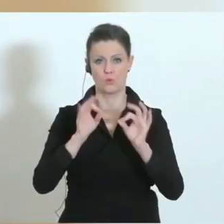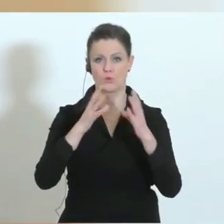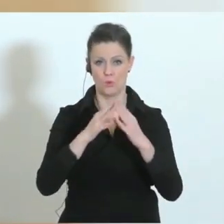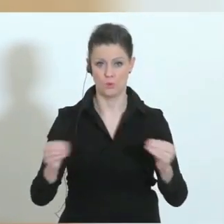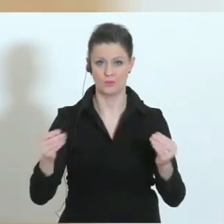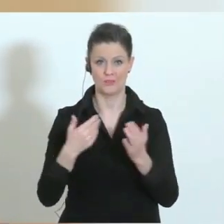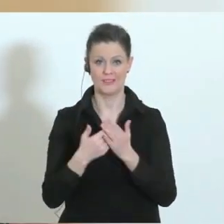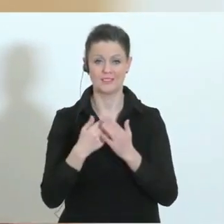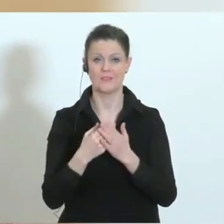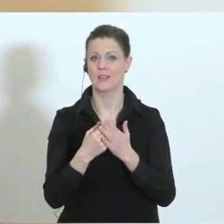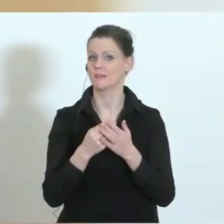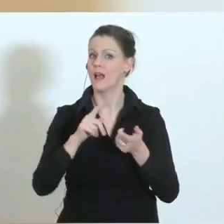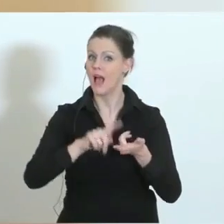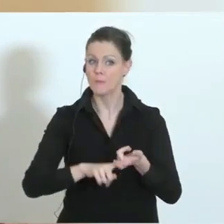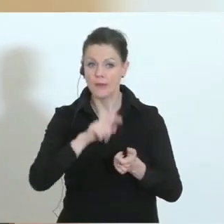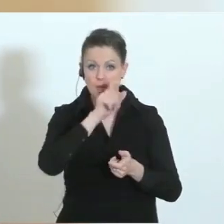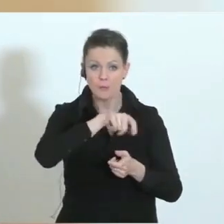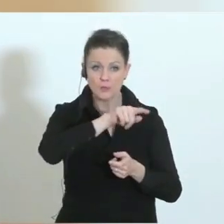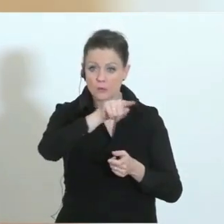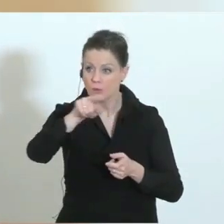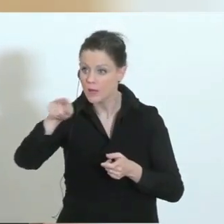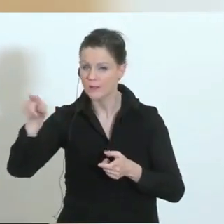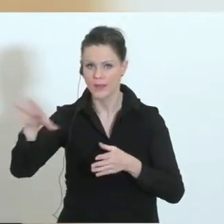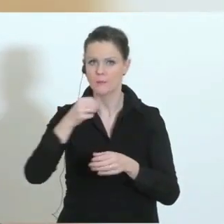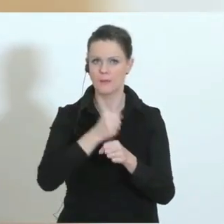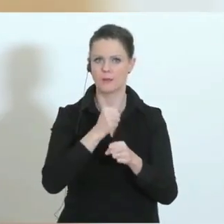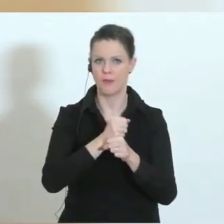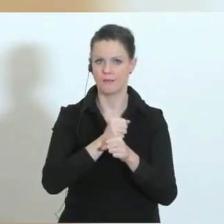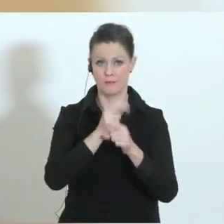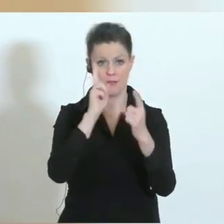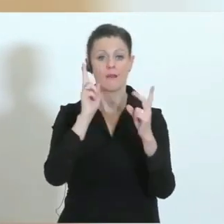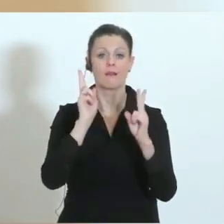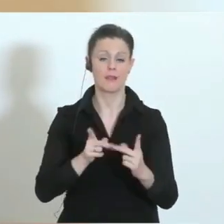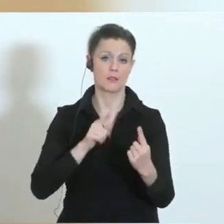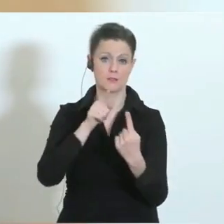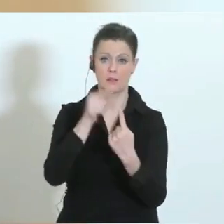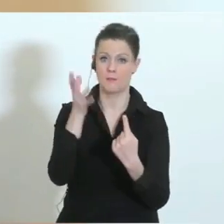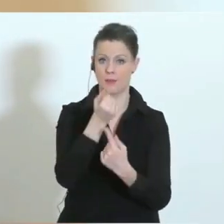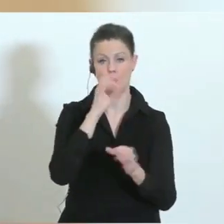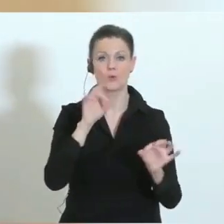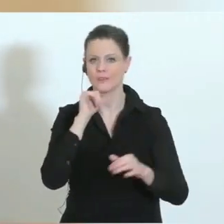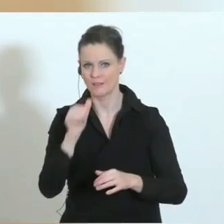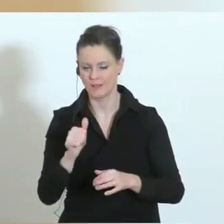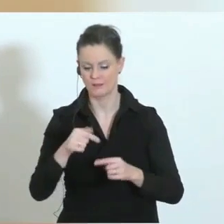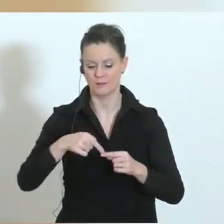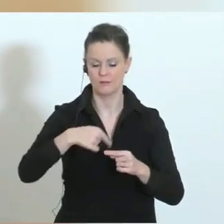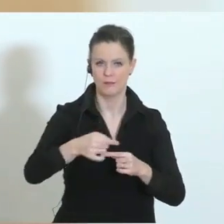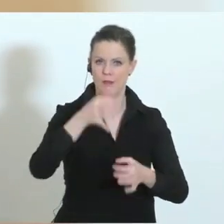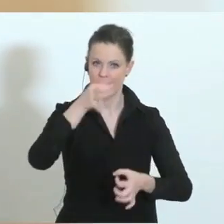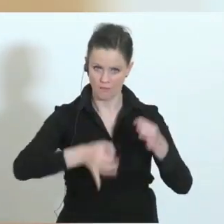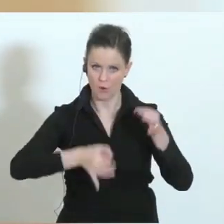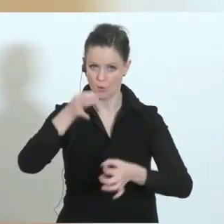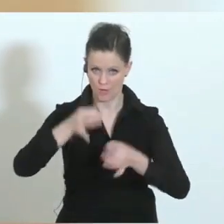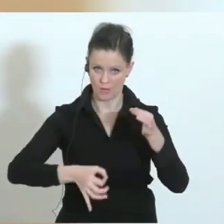daher abhängig, ob wir unser Ziel erreichen. Und das werden wir zeitgerecht überprüfen. Das werden wir evaluieren. Und dann wird es